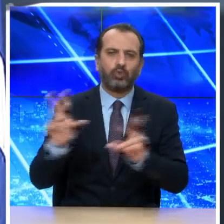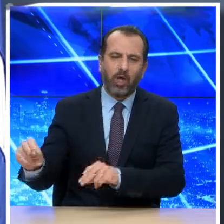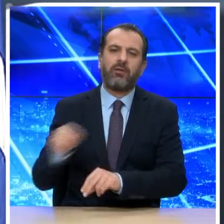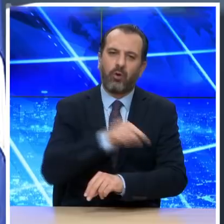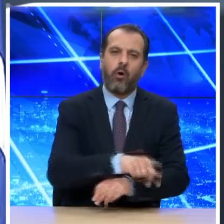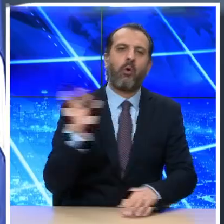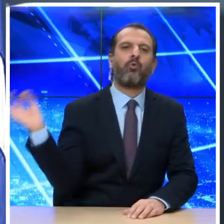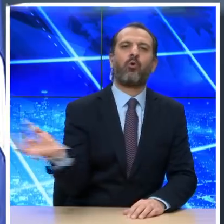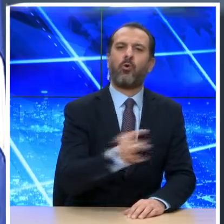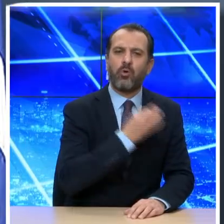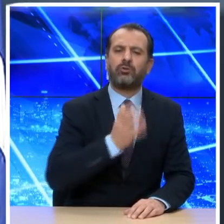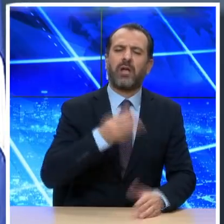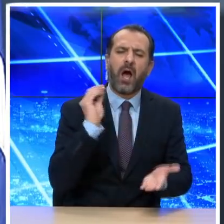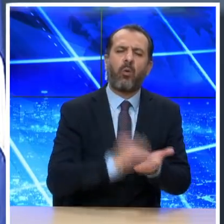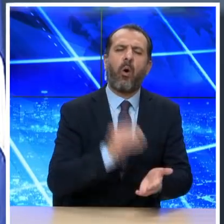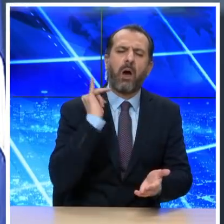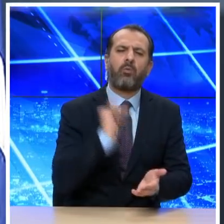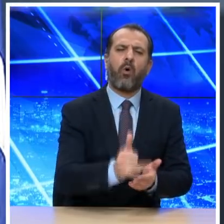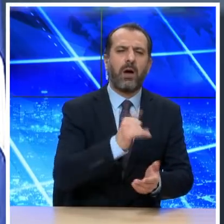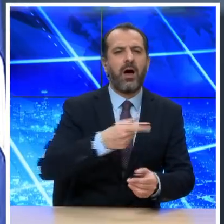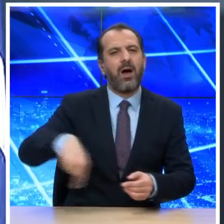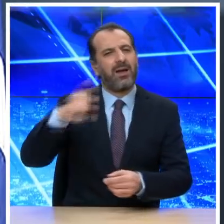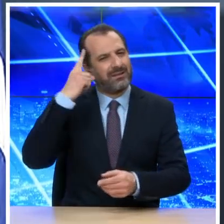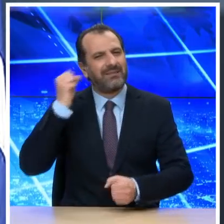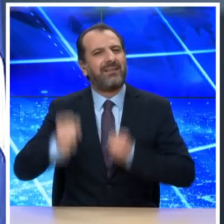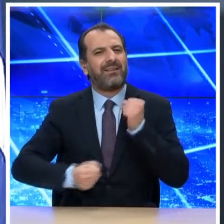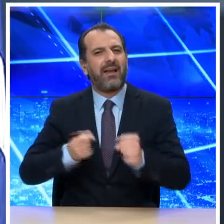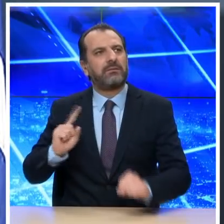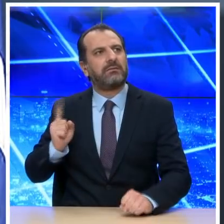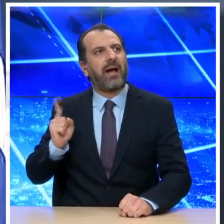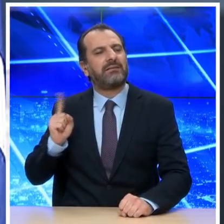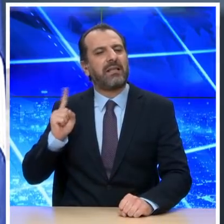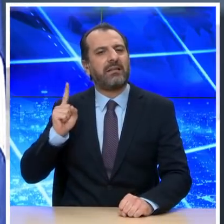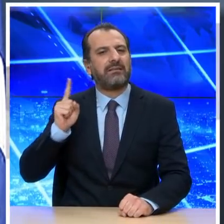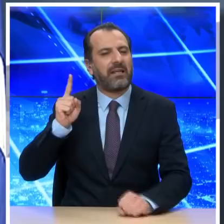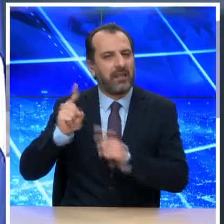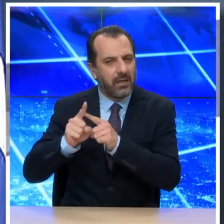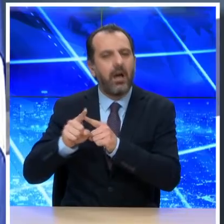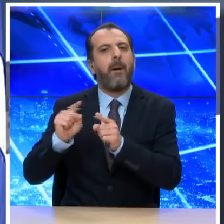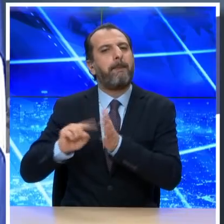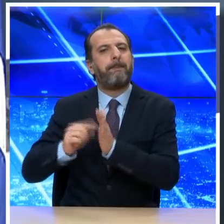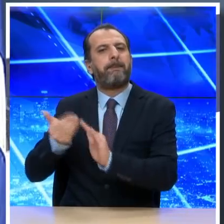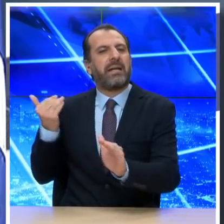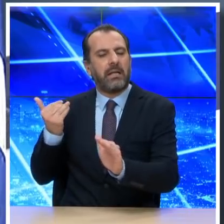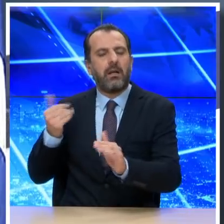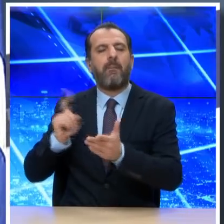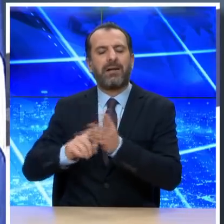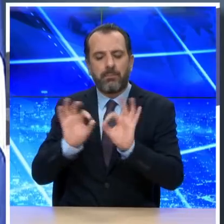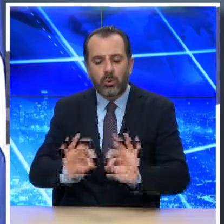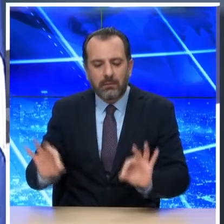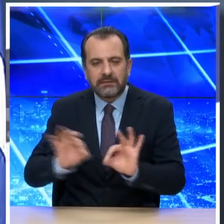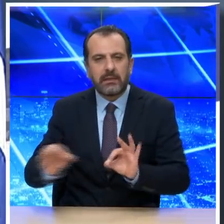μέχρι τον τεματισμό. Όσοι έχουν τέξι μαραθώνιο γνωρίζουν καλά ότι ο αγώνας θέλει οργάνωση, στετηγική,